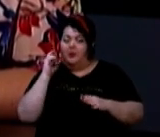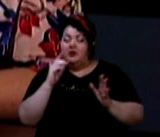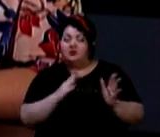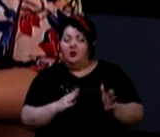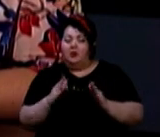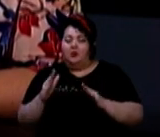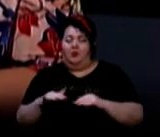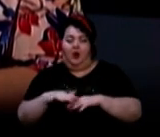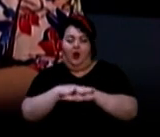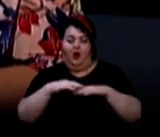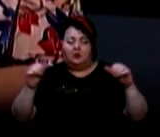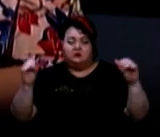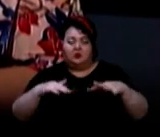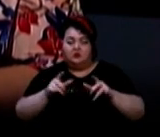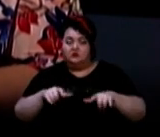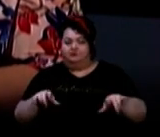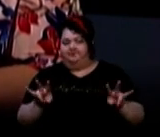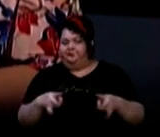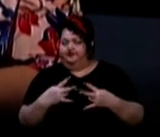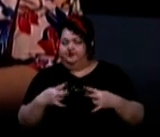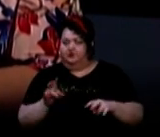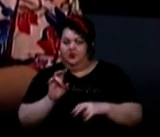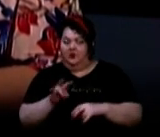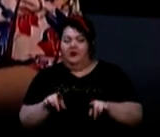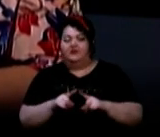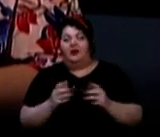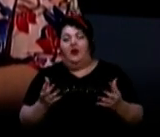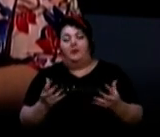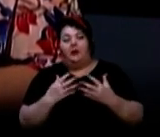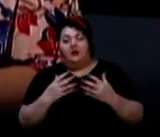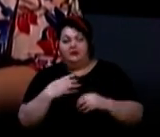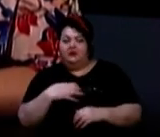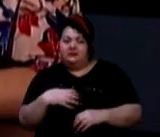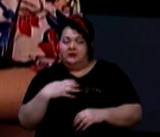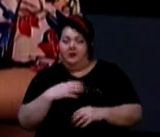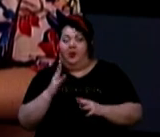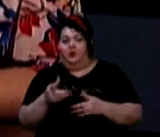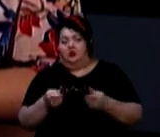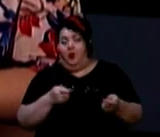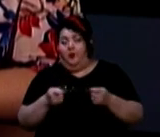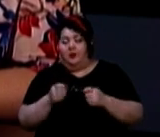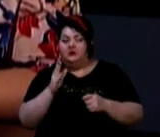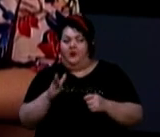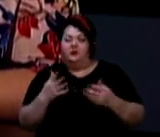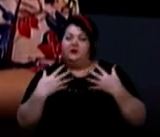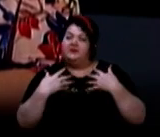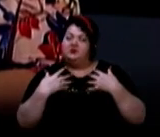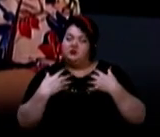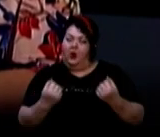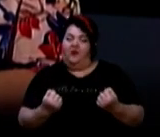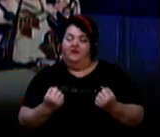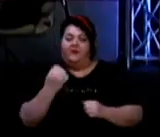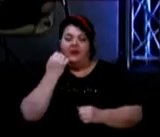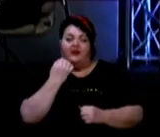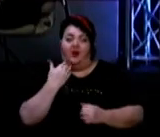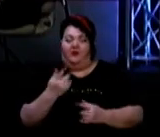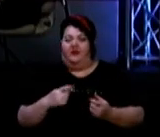уникати скупчення людей і все-таки берегти себе, бути обережними і бути здоровими. Дякую